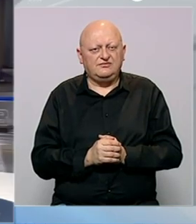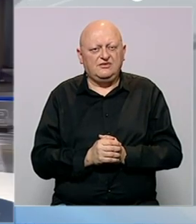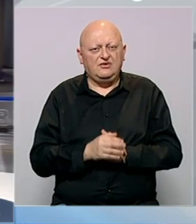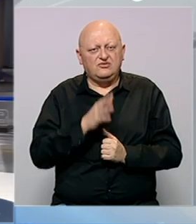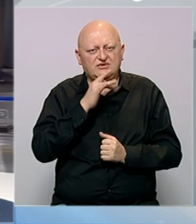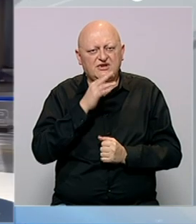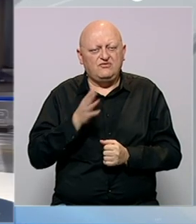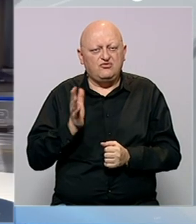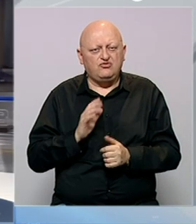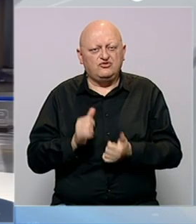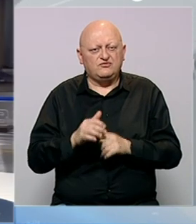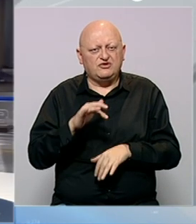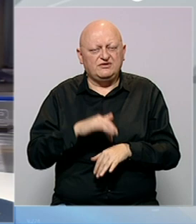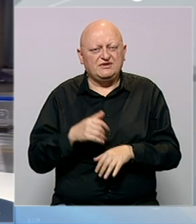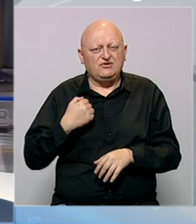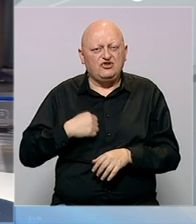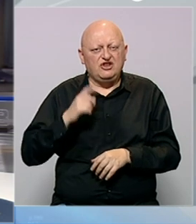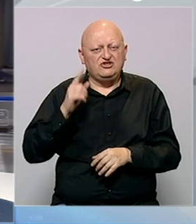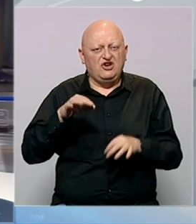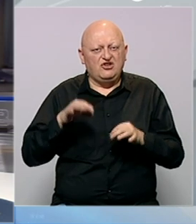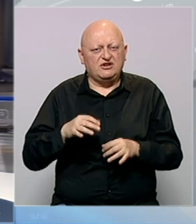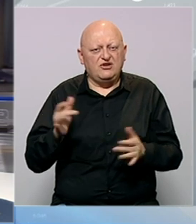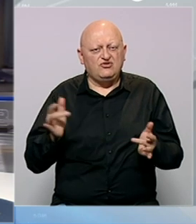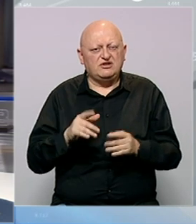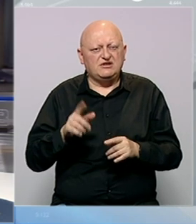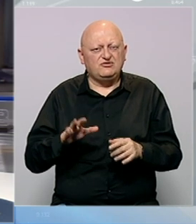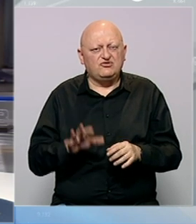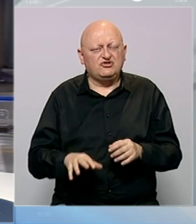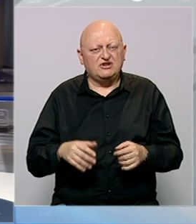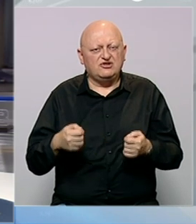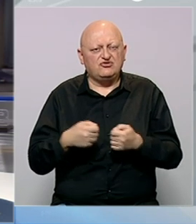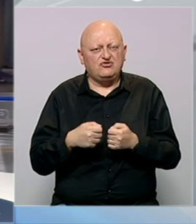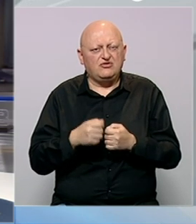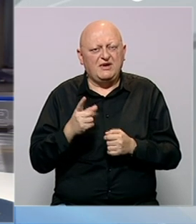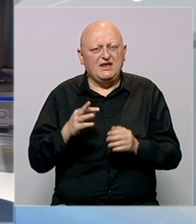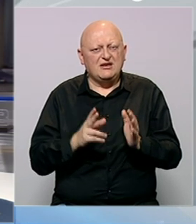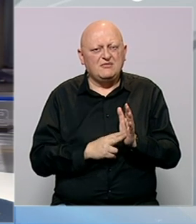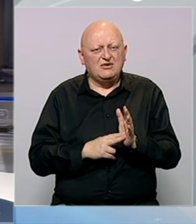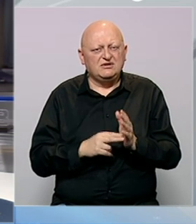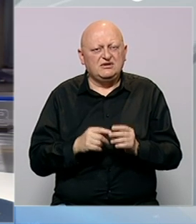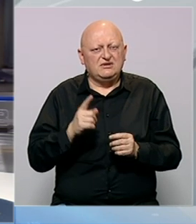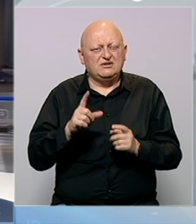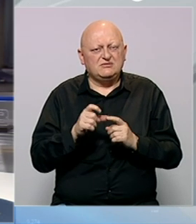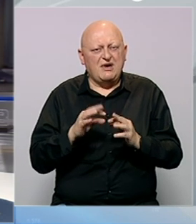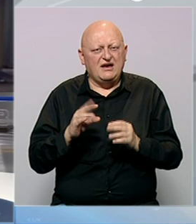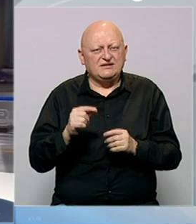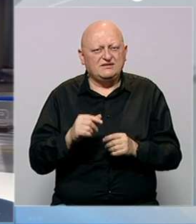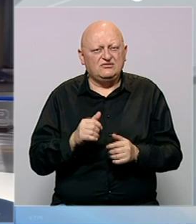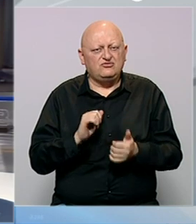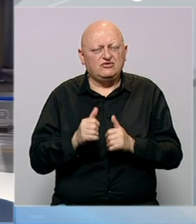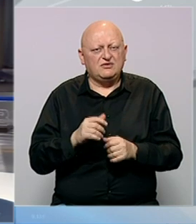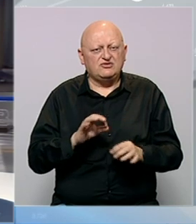U Sarajevu u Kulturno-sportskom centru je Lidža odigrana je utakmica između košarkaškog kluba Igman Burča i Sparsa.